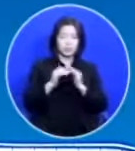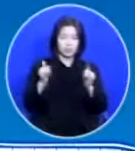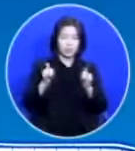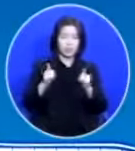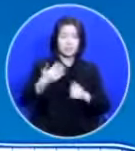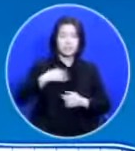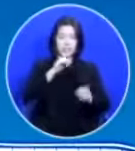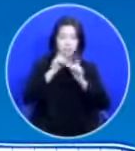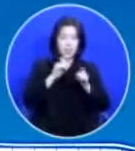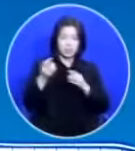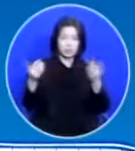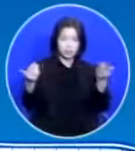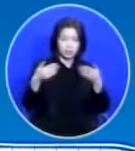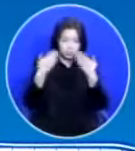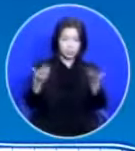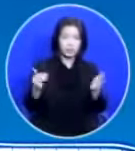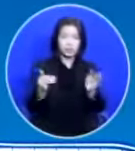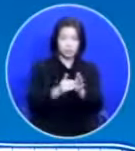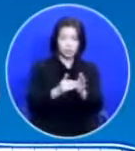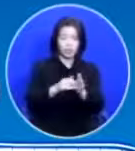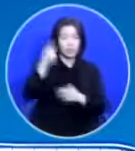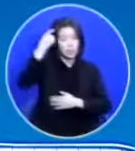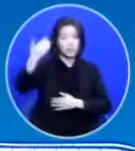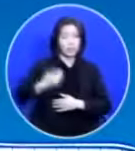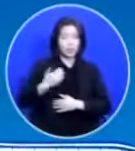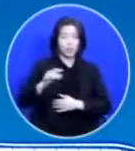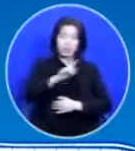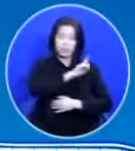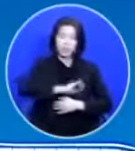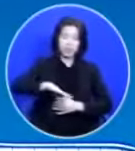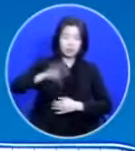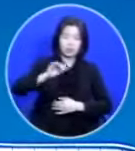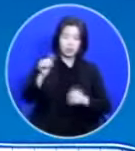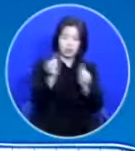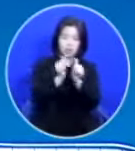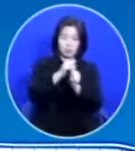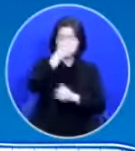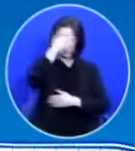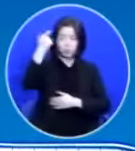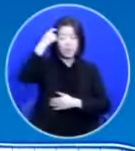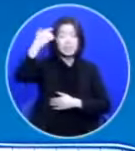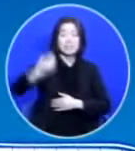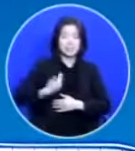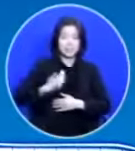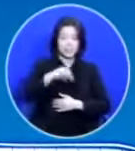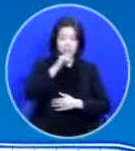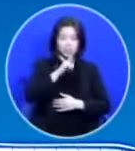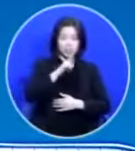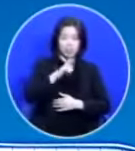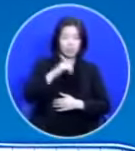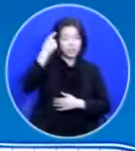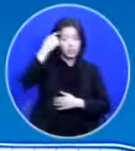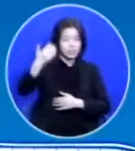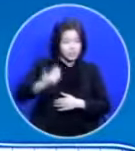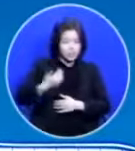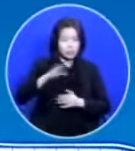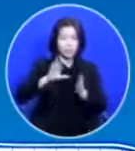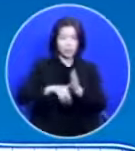다음에 질문을 하라고 그랬더니 제일 먼저 어느 남자 청년의 손을 들고 질문을 하는데 질문하면서